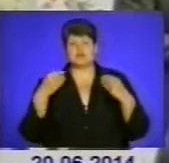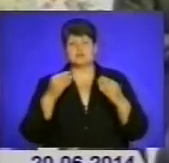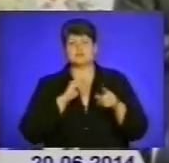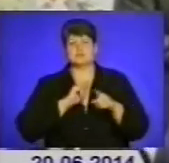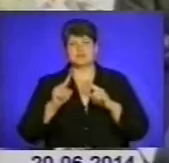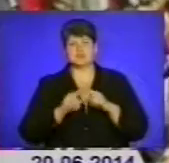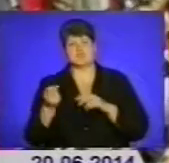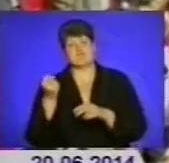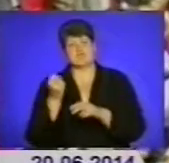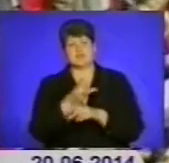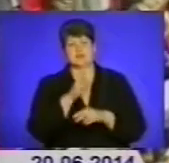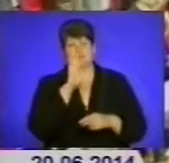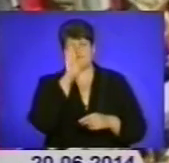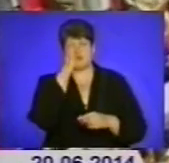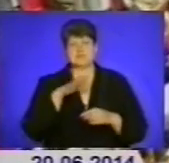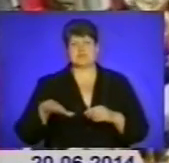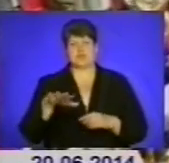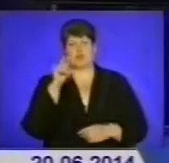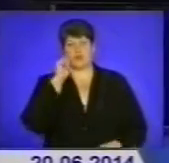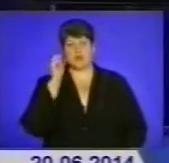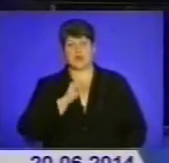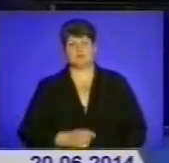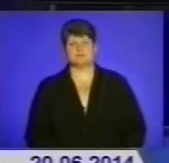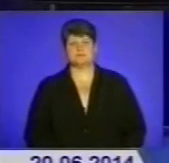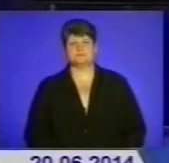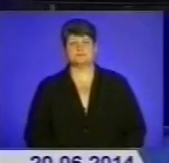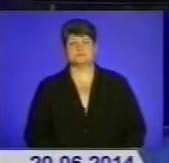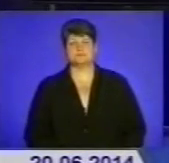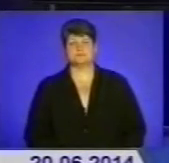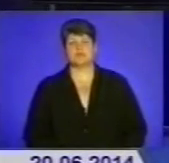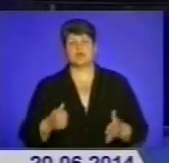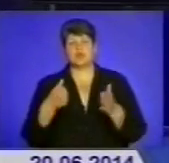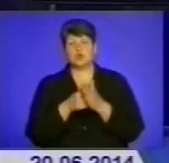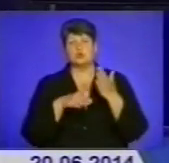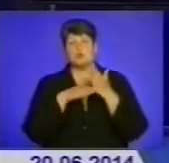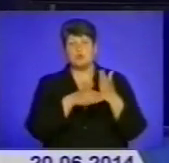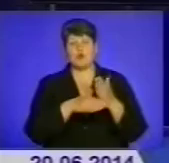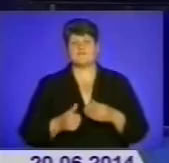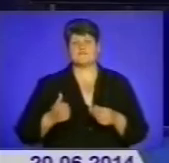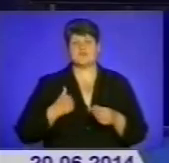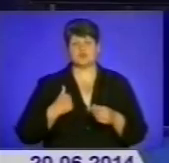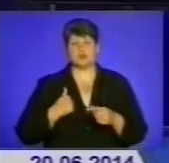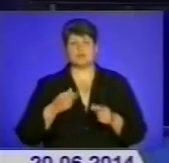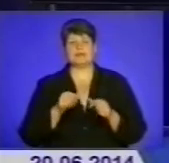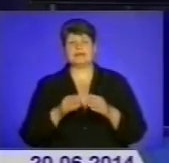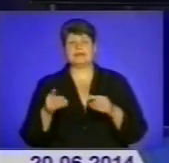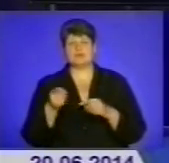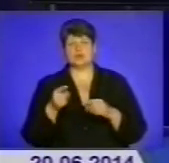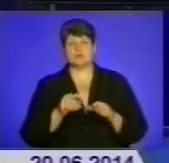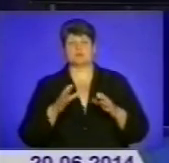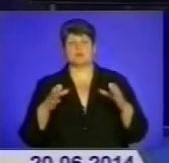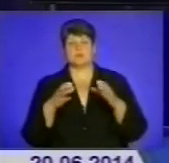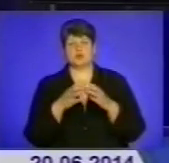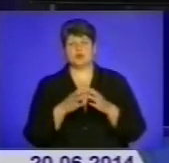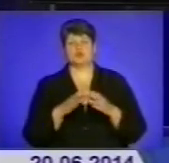прогнати окупантів із території України. До допомоги військовим, зокрема Тернопільському батальйону територіальної оборони,